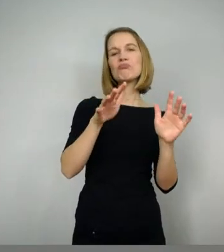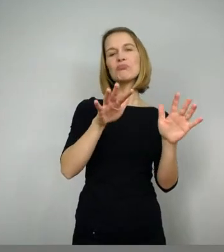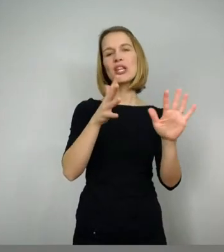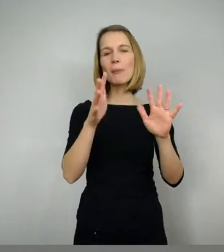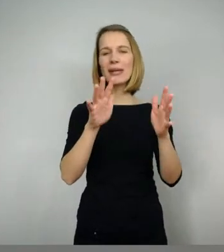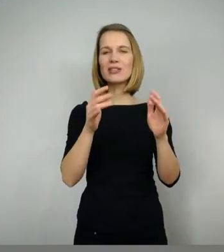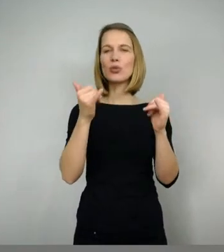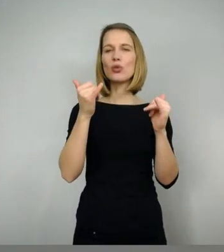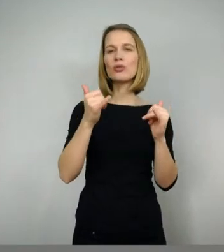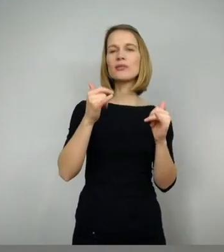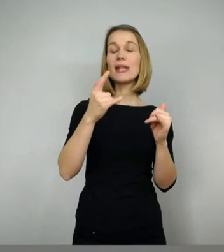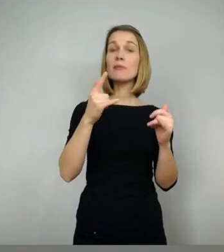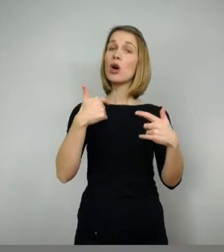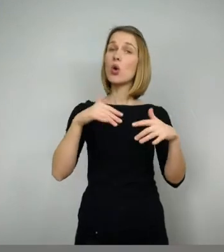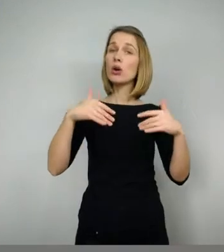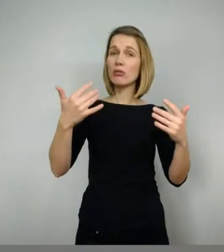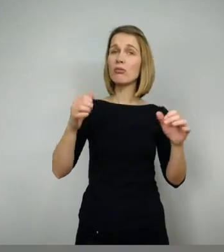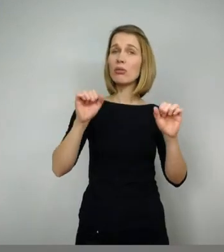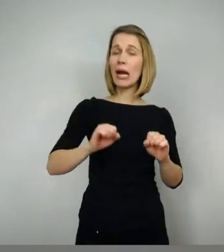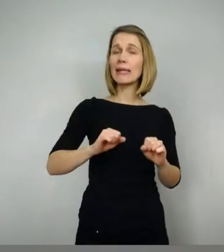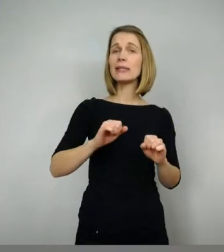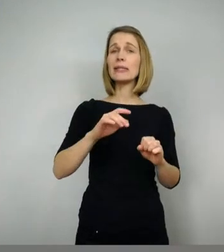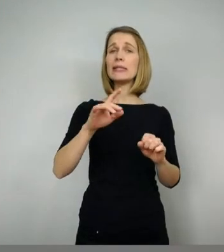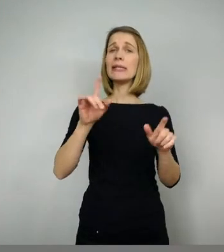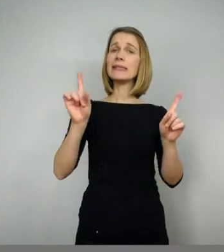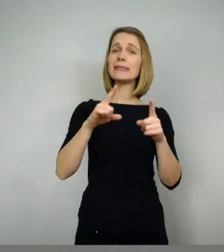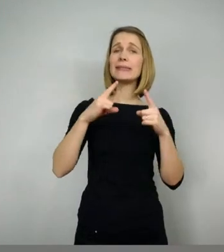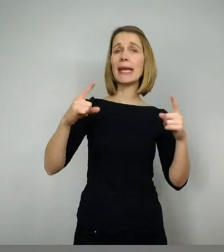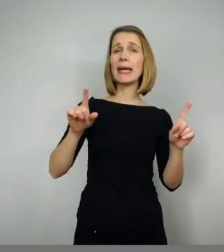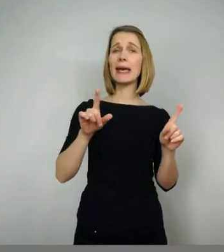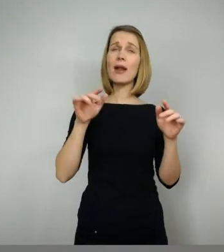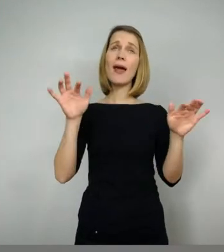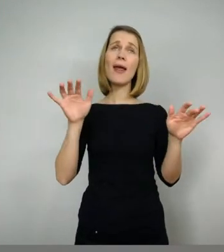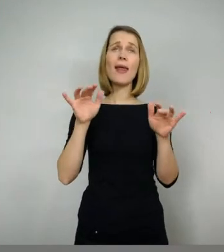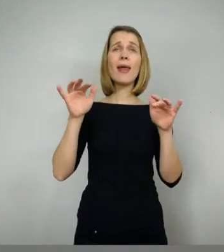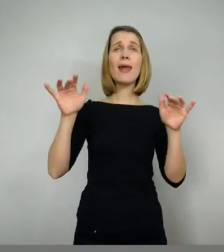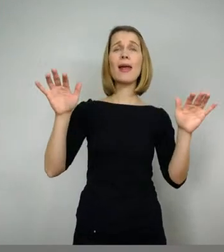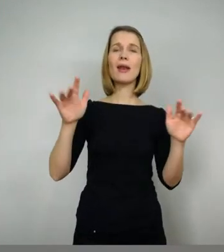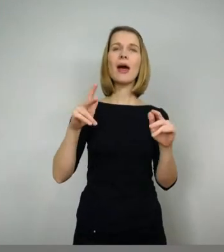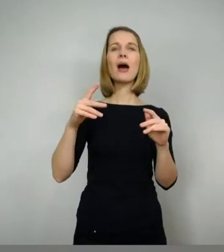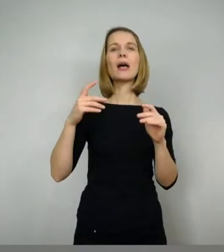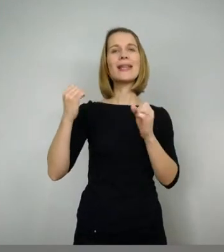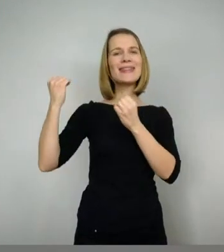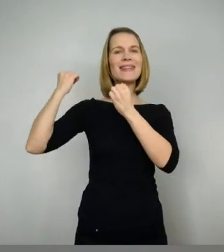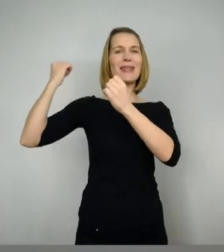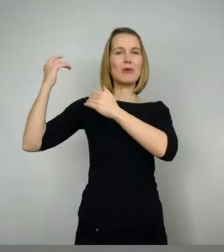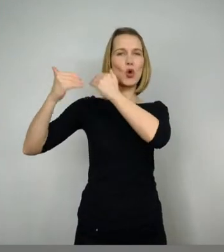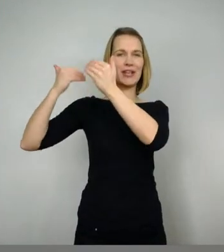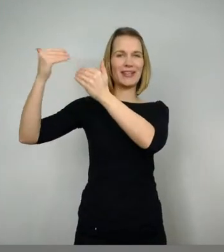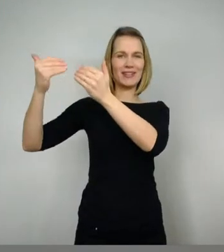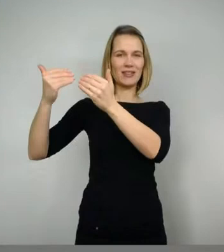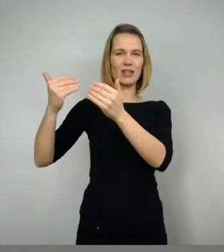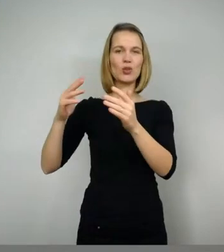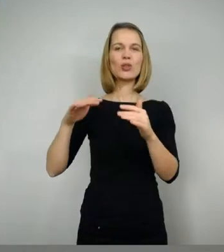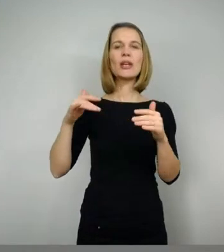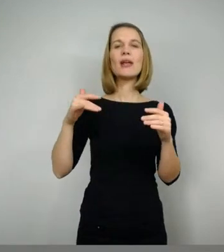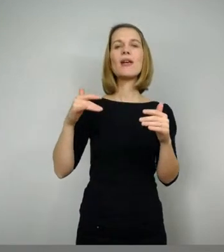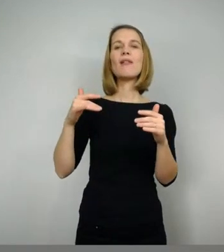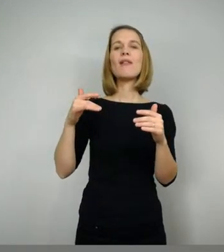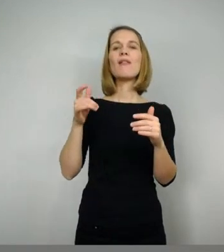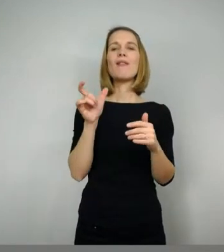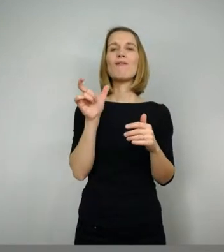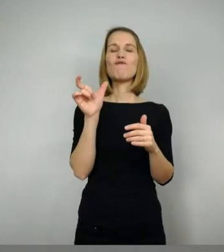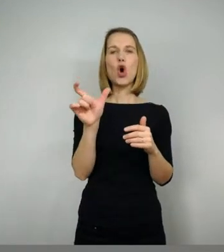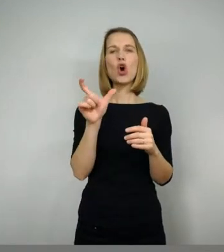vorsingen oder neu interpretieren. Das ist immer ganz spannend. Und wir kommen auch zum Liedbegriff, weil in der letzten Strophe des Nibelungen